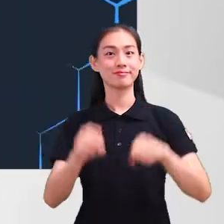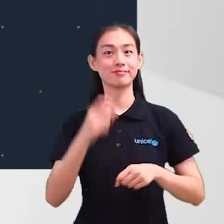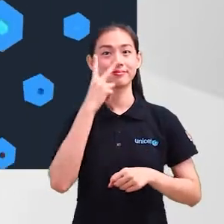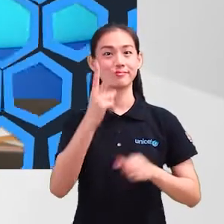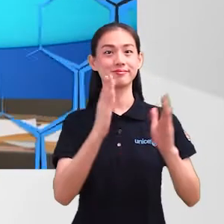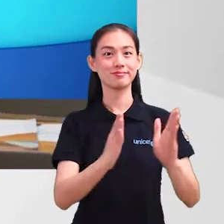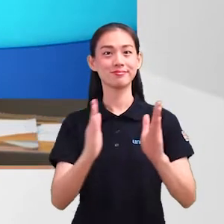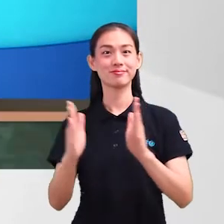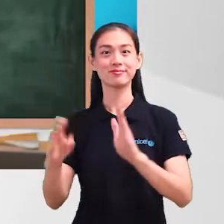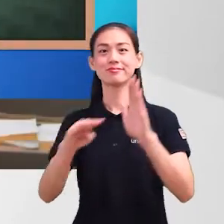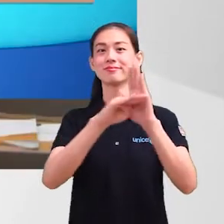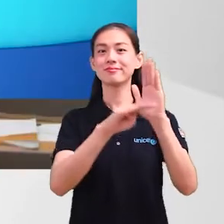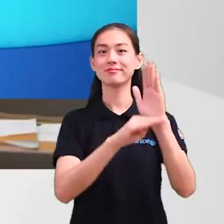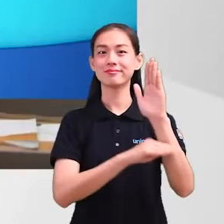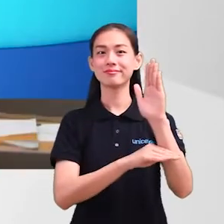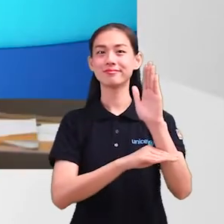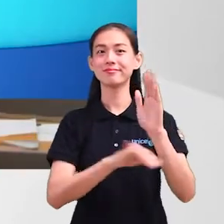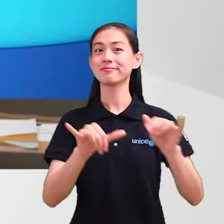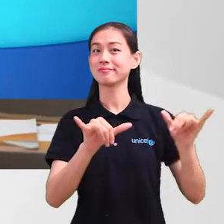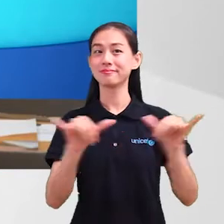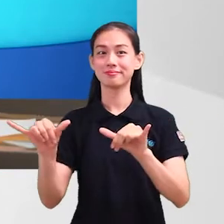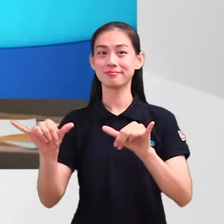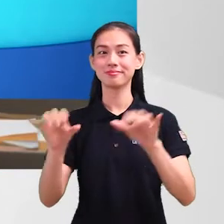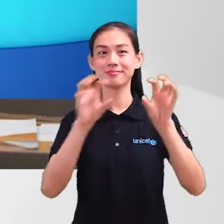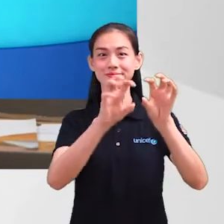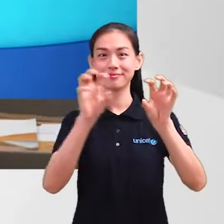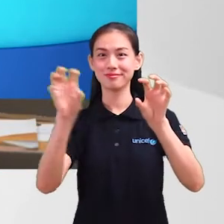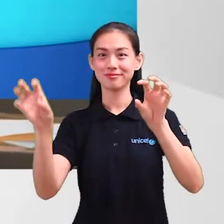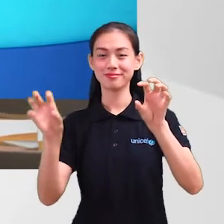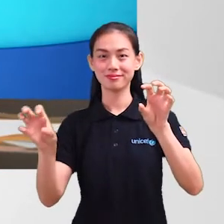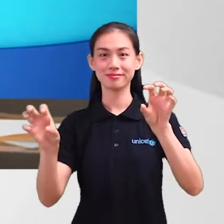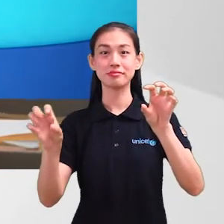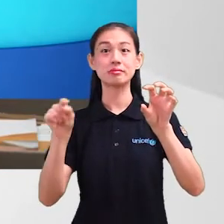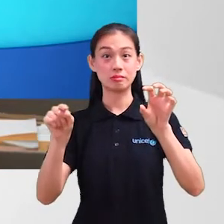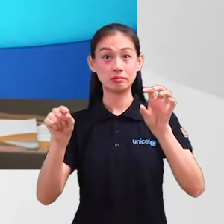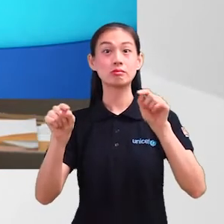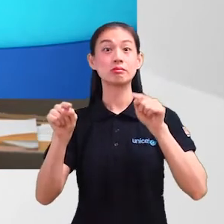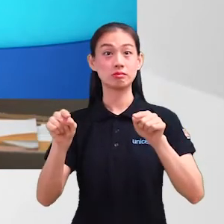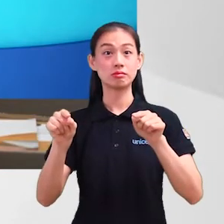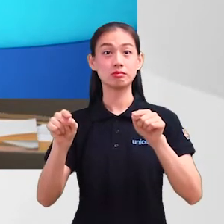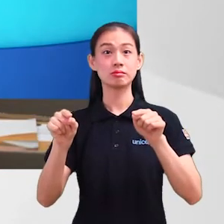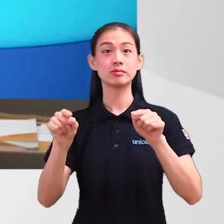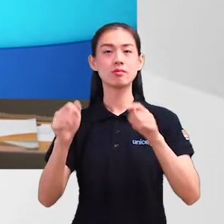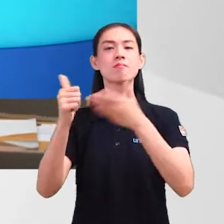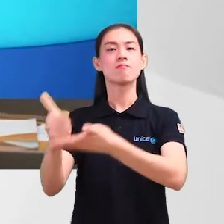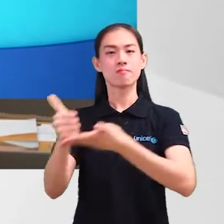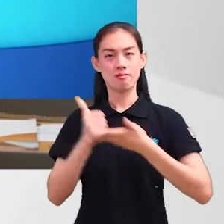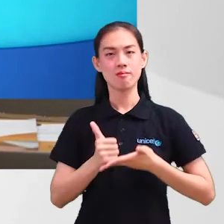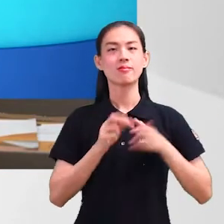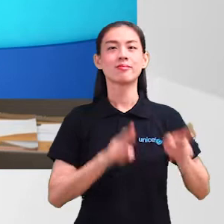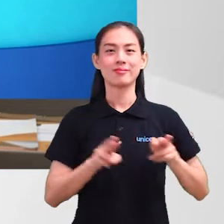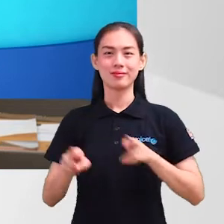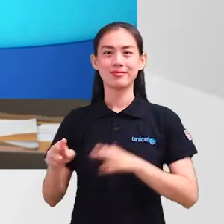sini kita dapat lihat sesunan kod pengatur caraan kita sama dengan carta alir tadi Dengan menggunakan carta alir,